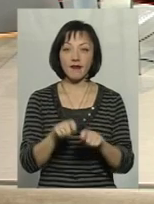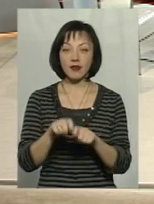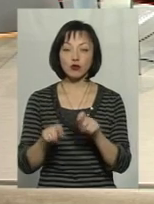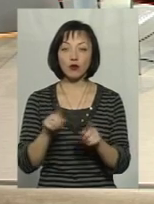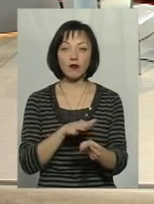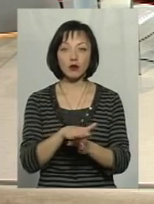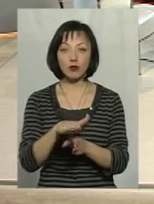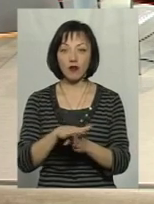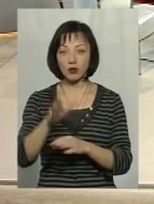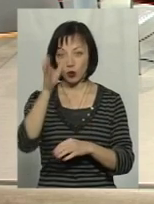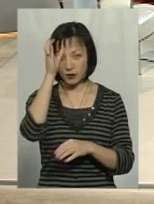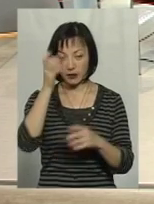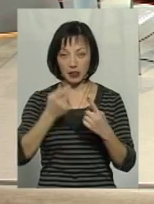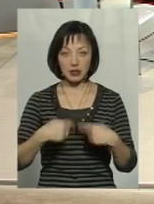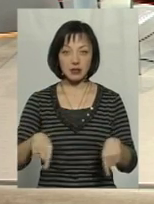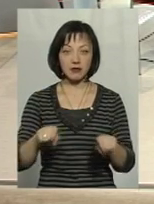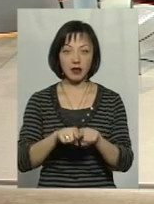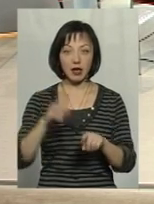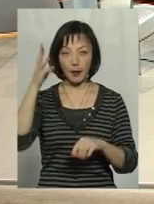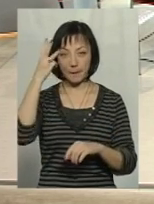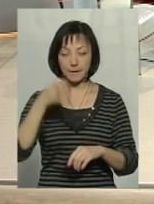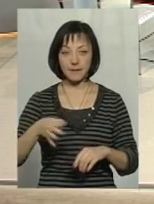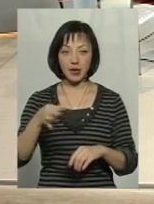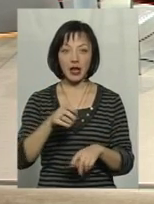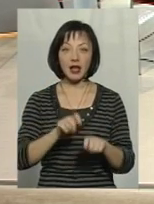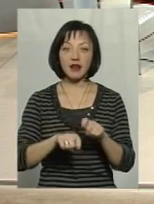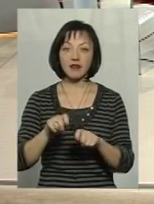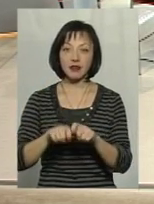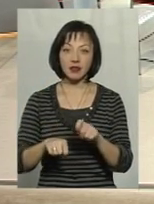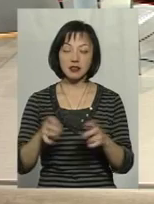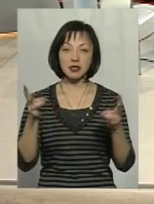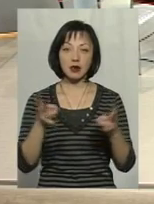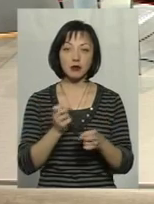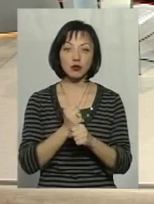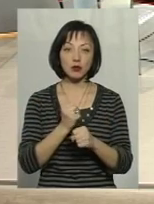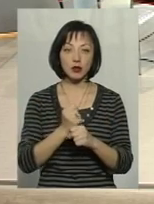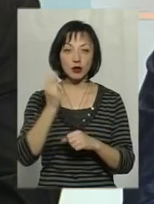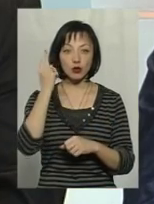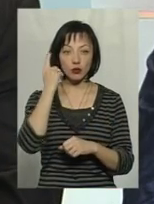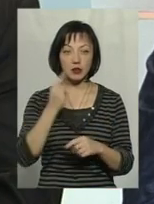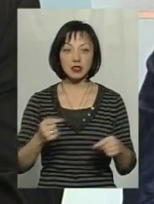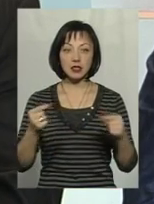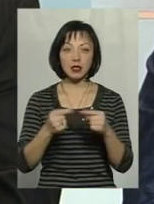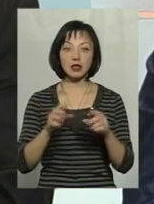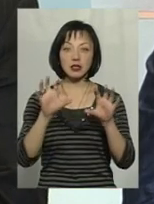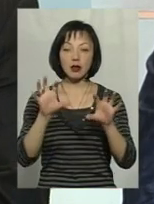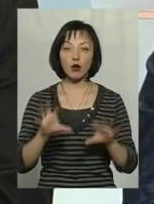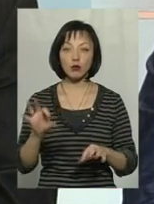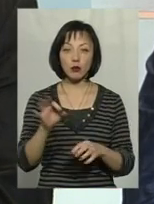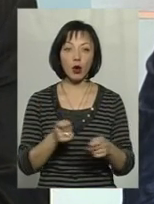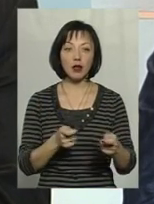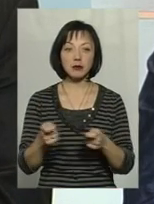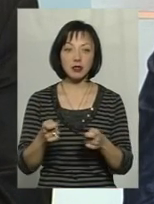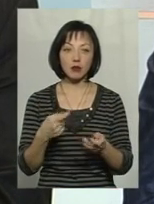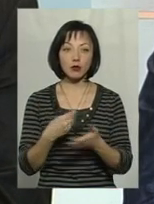що відбувається в освітній сфері Хмельниччини? Ревізію, певно, я думаю, треба зробити, тому що, згідно закону про адміністрацію,